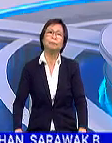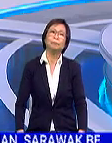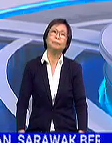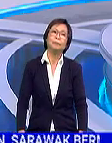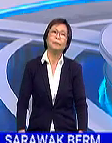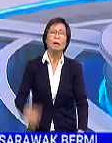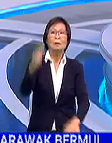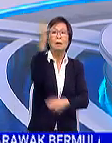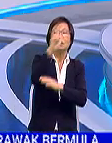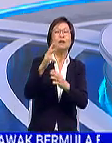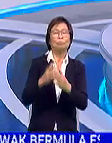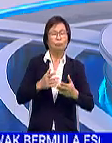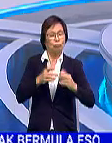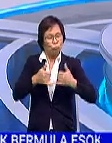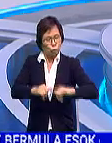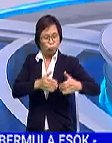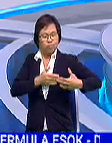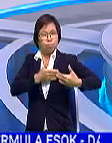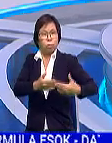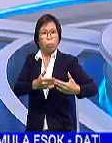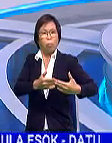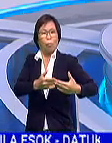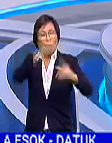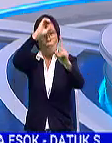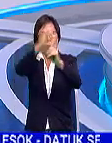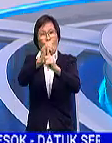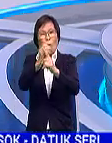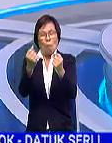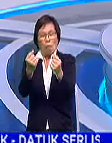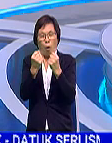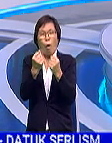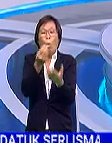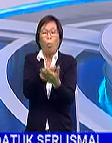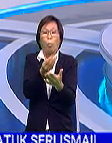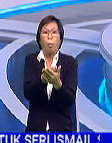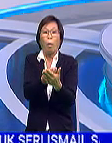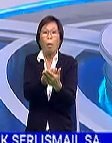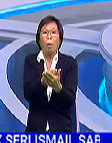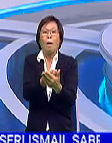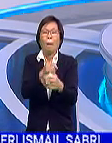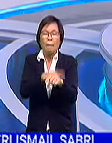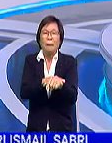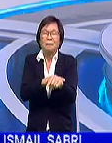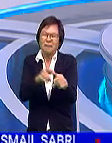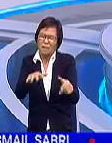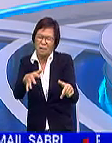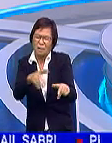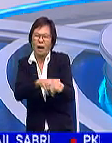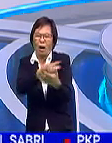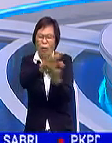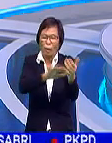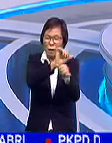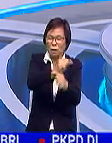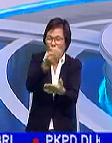Kerajaan terus komited kepada objektif konsolidasi fiskal melalui strategi hasil jangka sederhana dan rangka kerja